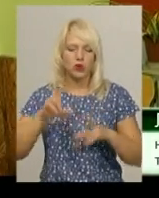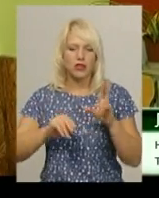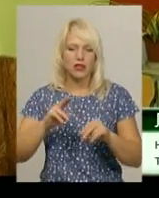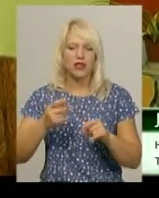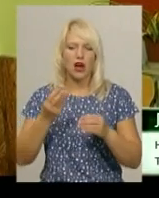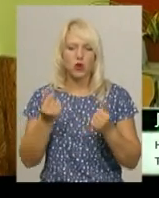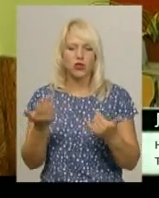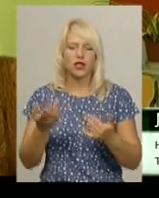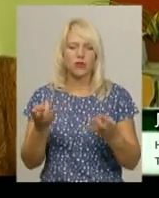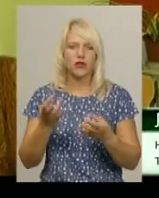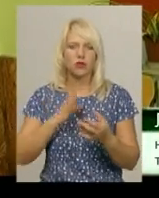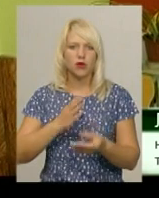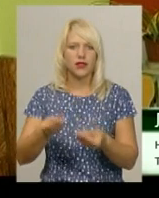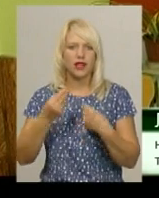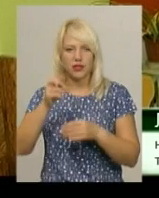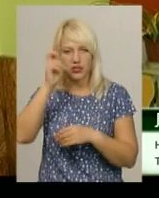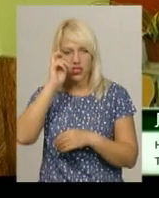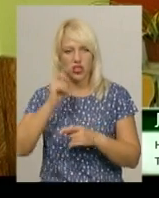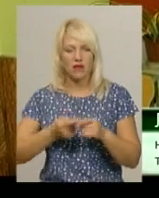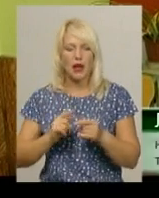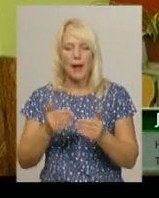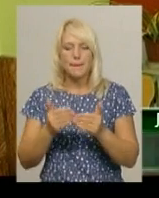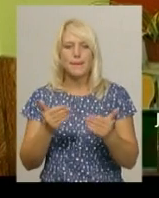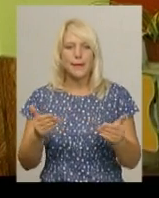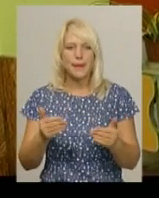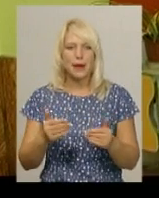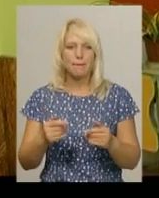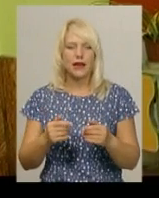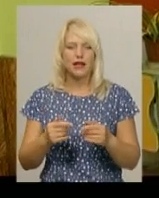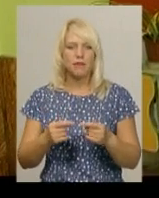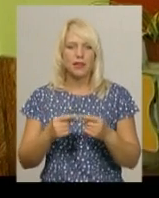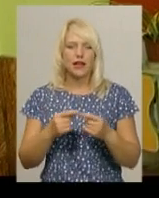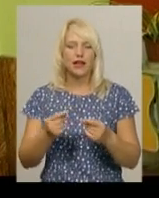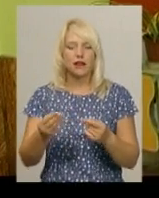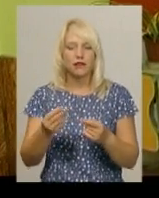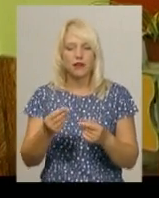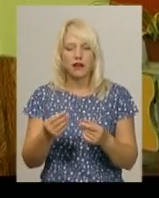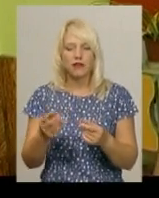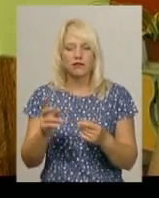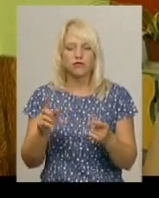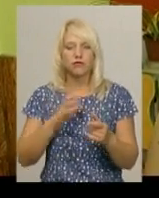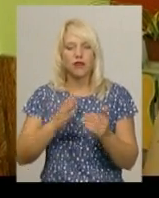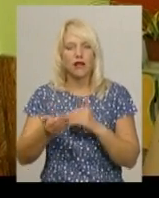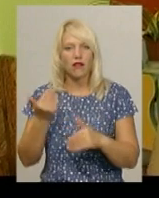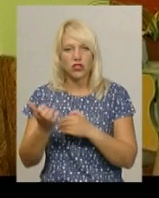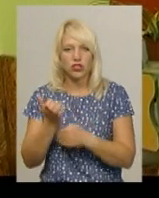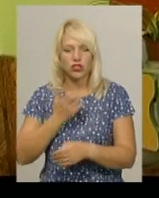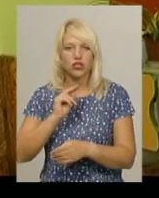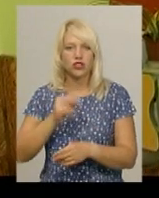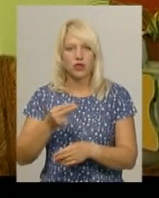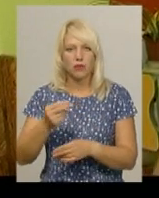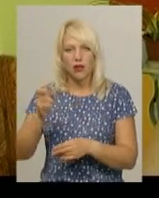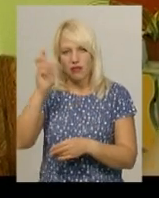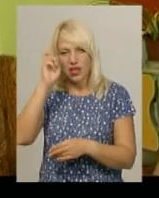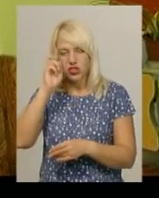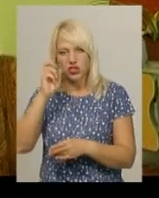держава, але меблі прийшли раніше, коштів в нас ще цих не було. І ми тоді кошти оплатили